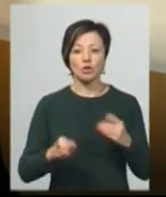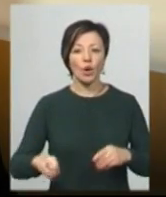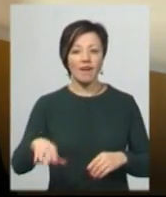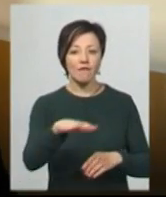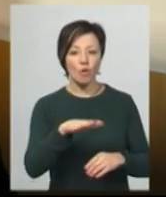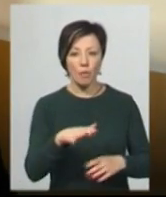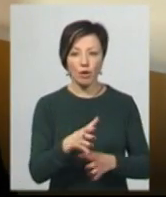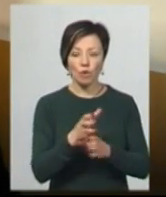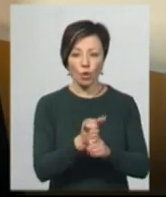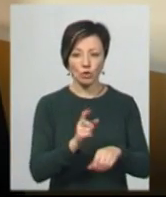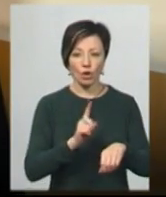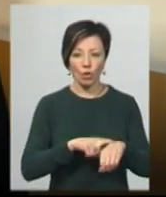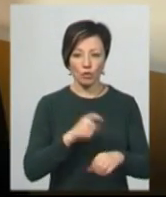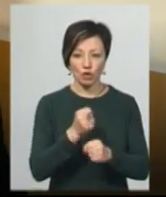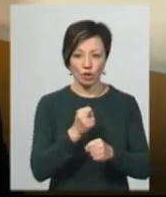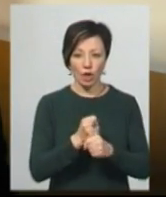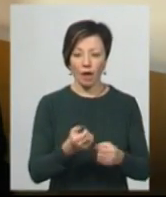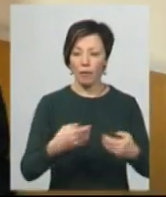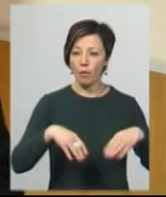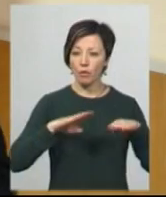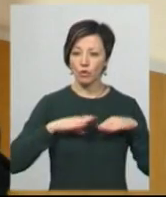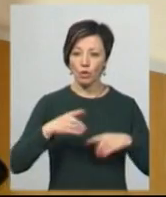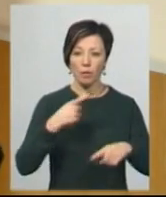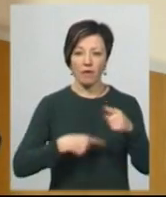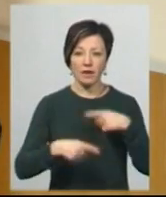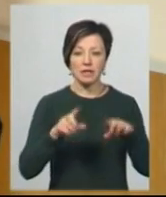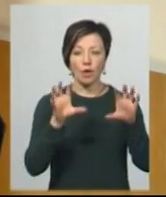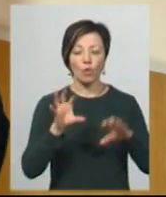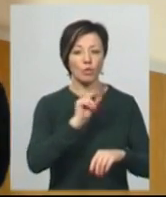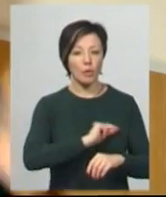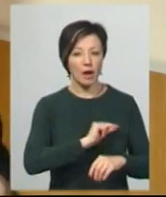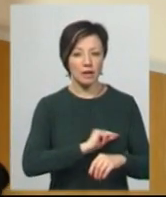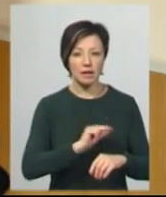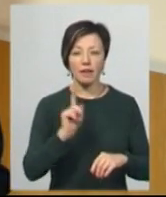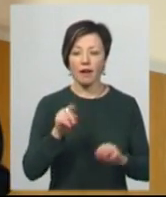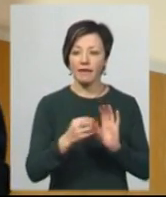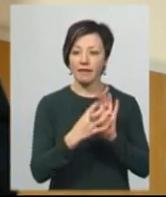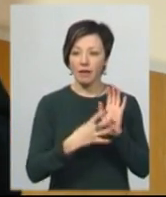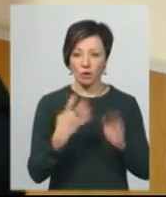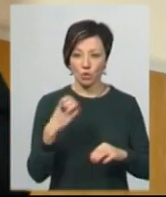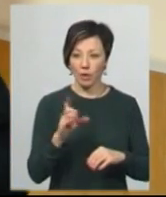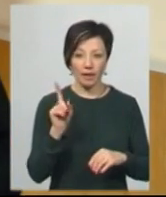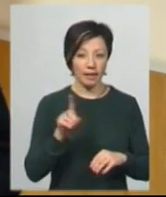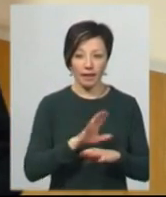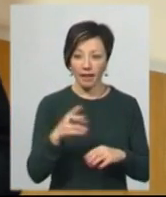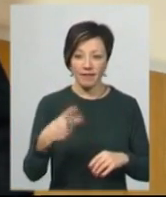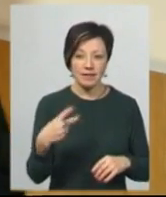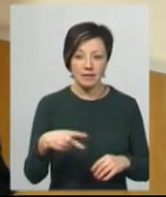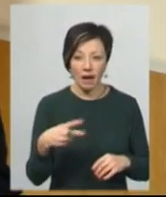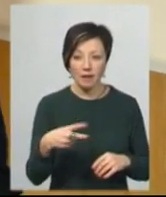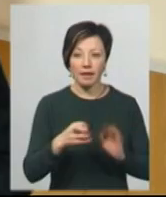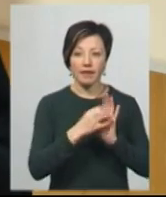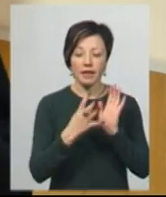скорочення робочого часу, нам пропонують повернення, закон по працю, навіть 19-те сторіччя, не в 20-те,